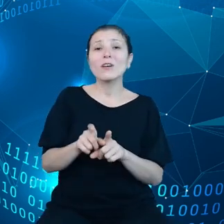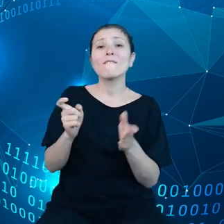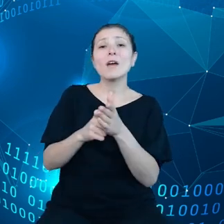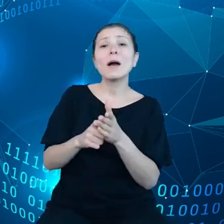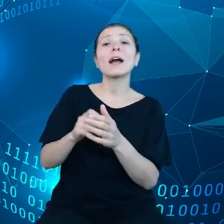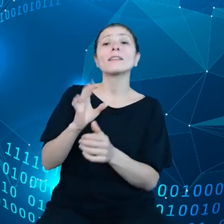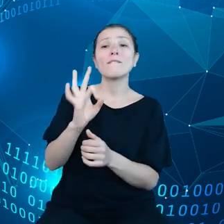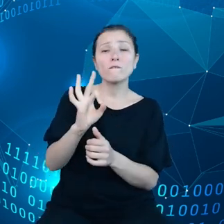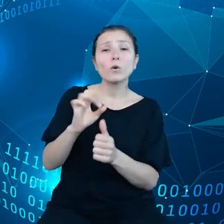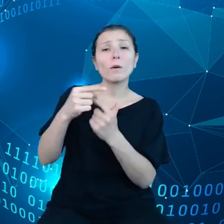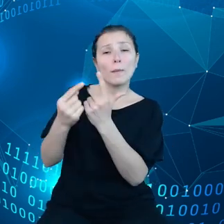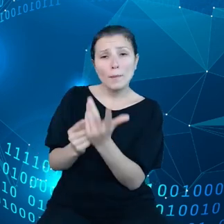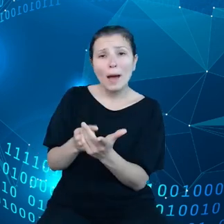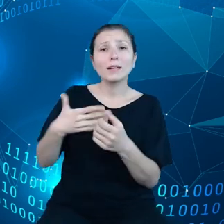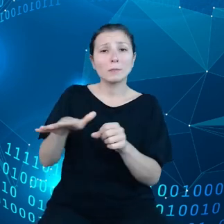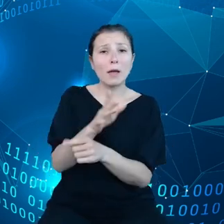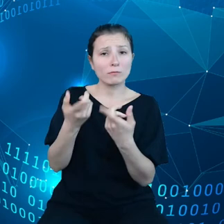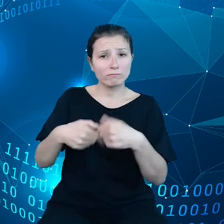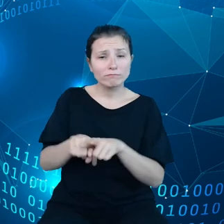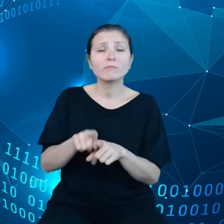Czy to są obywatele, czy to są firmy?